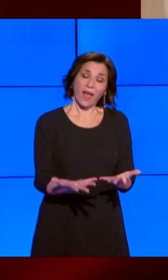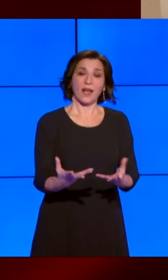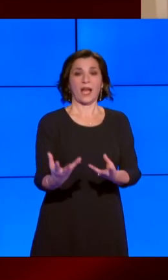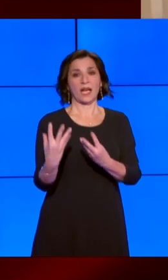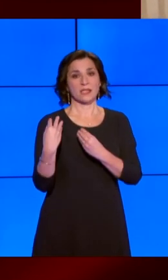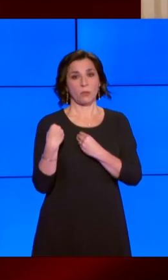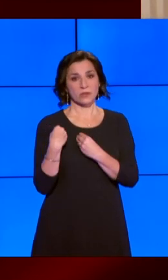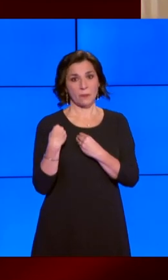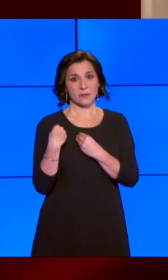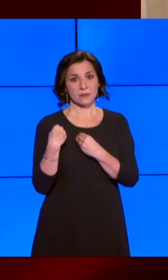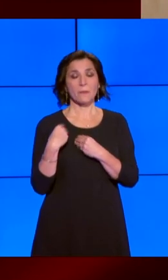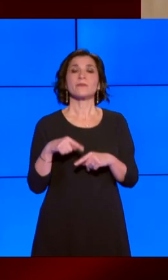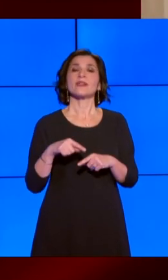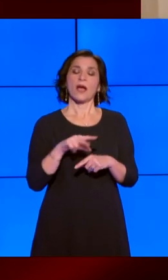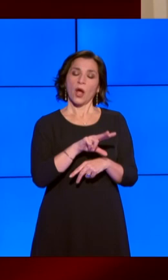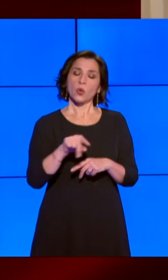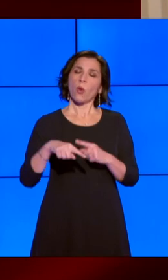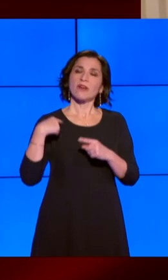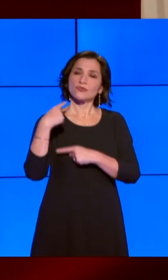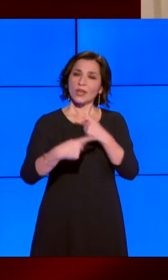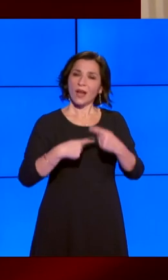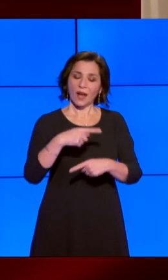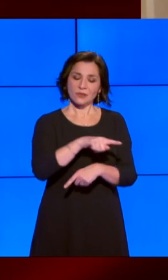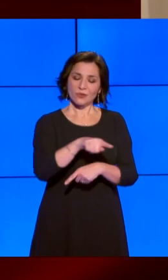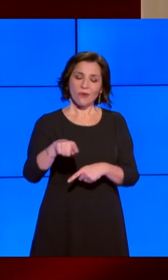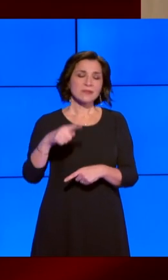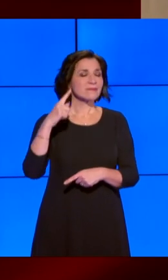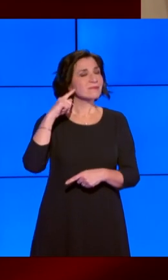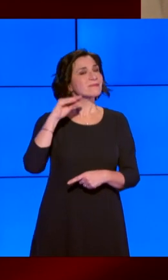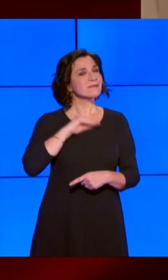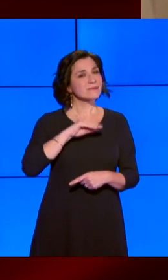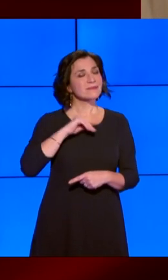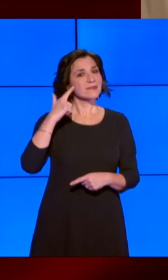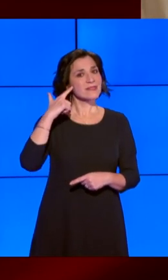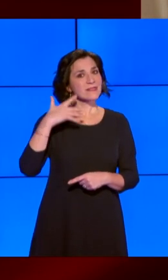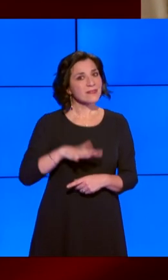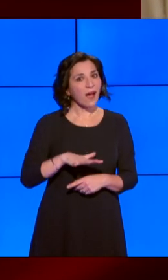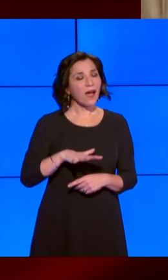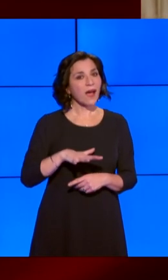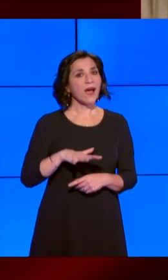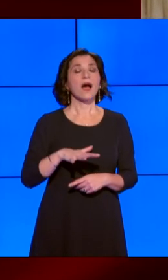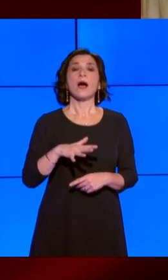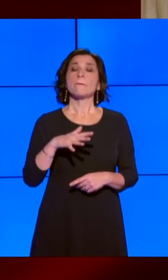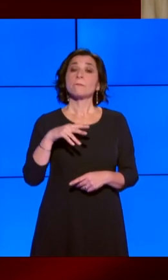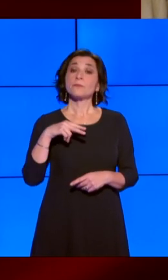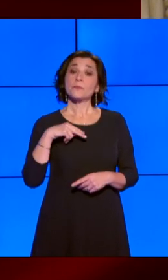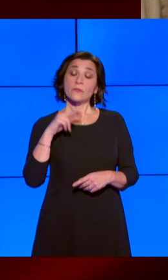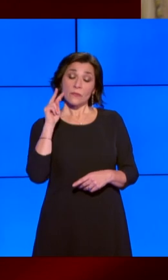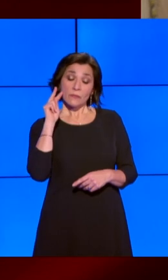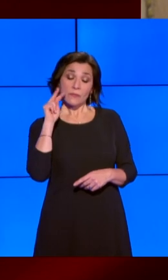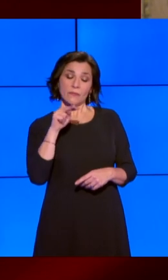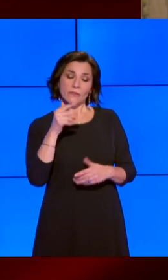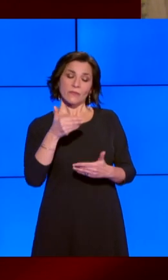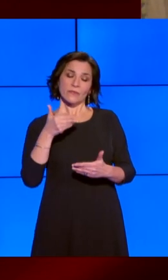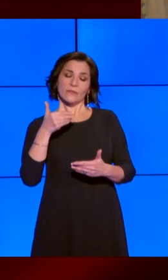Le nuove generazioni avvertono, meglio degli adulti, che soltanto con una capacità di osservazione più ampia